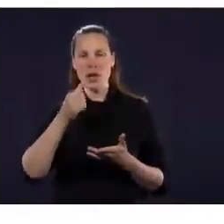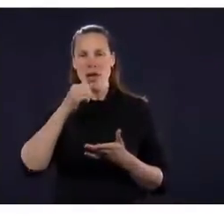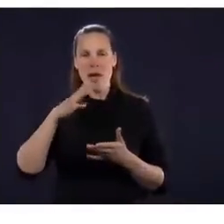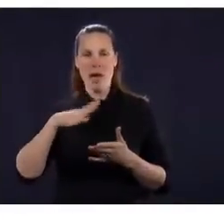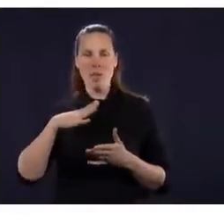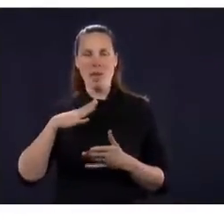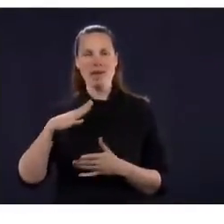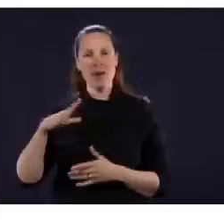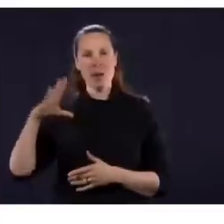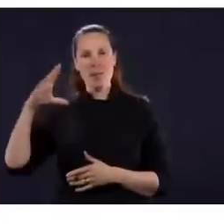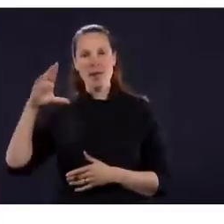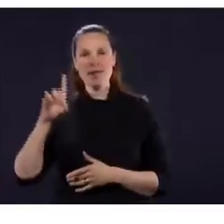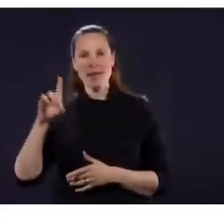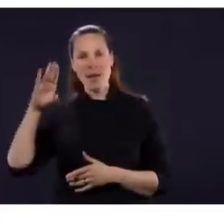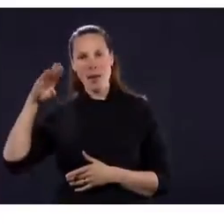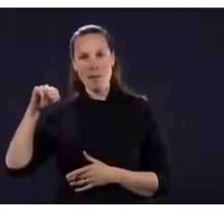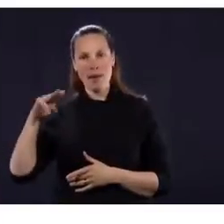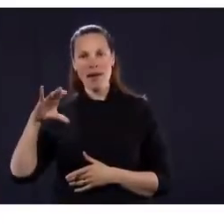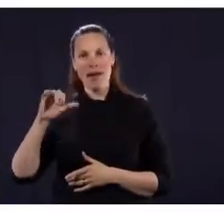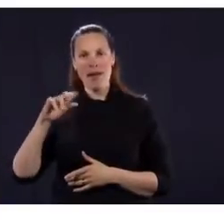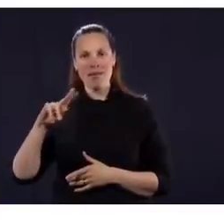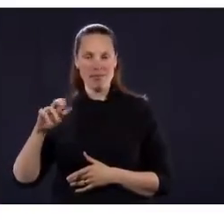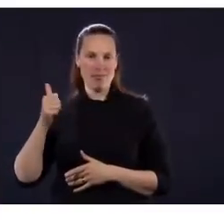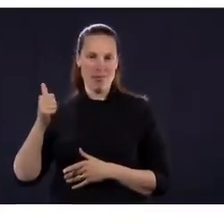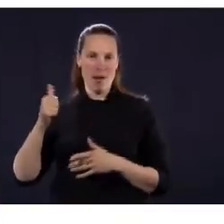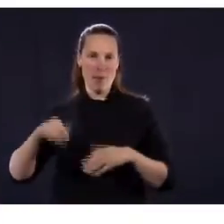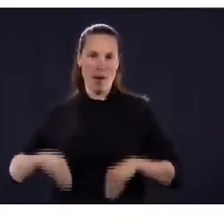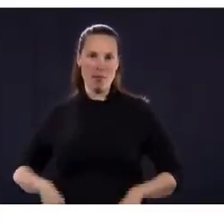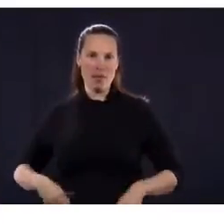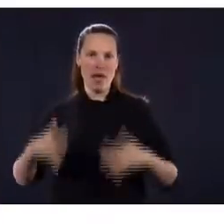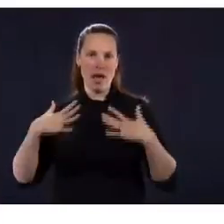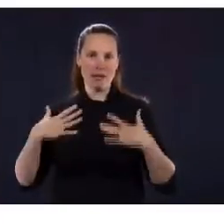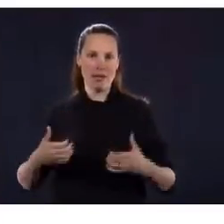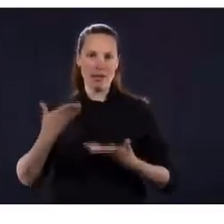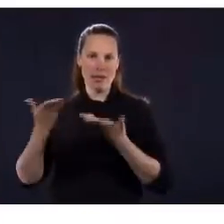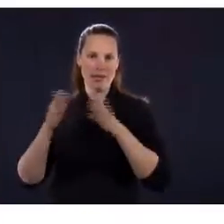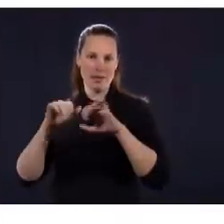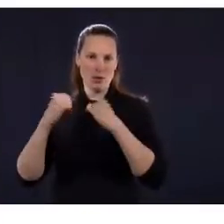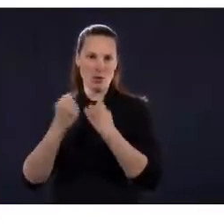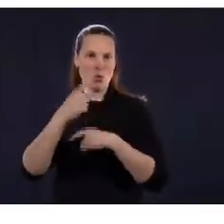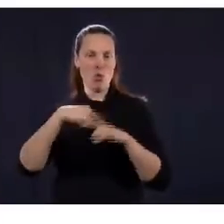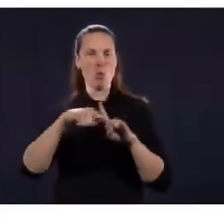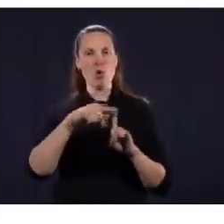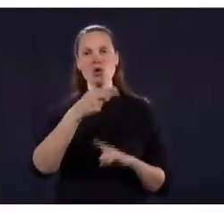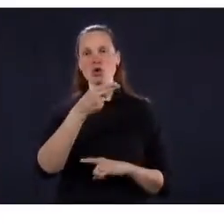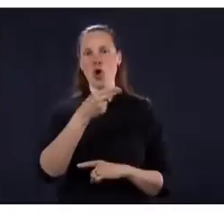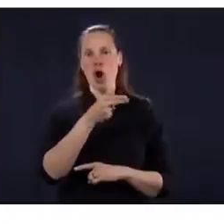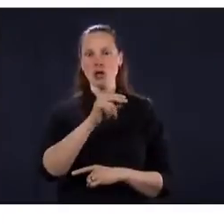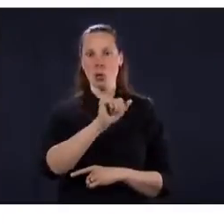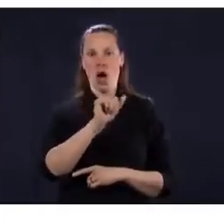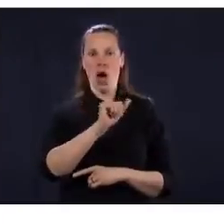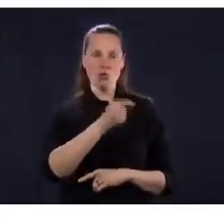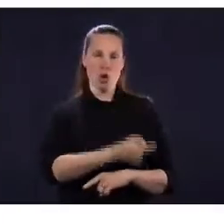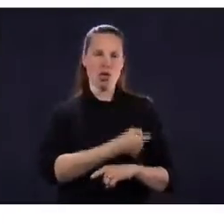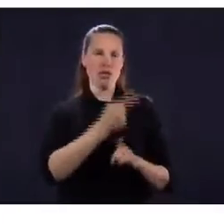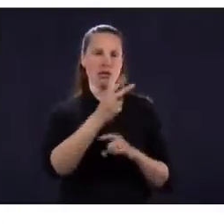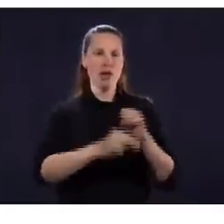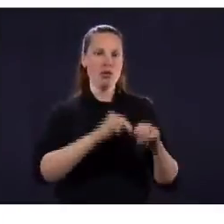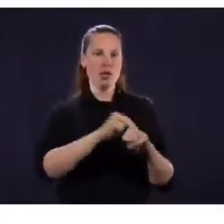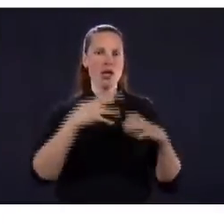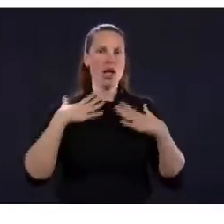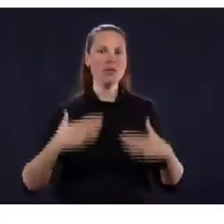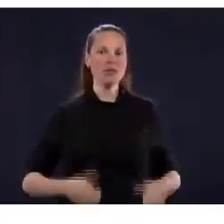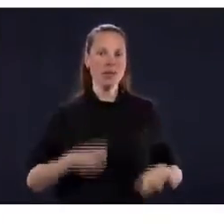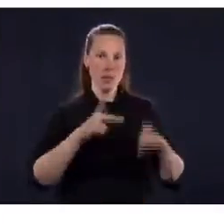essayé de me couper les cheveux, donc j'ai respecté les consignes. Je voulais juste être bien certain que tout le monde comprenne